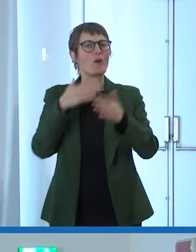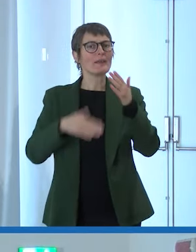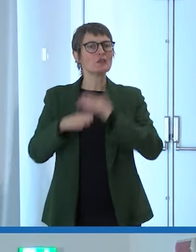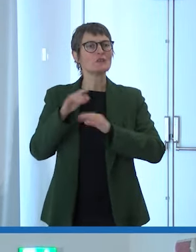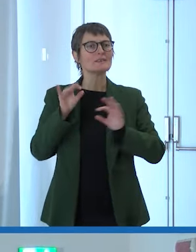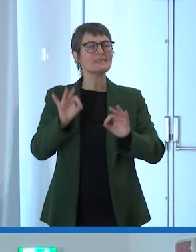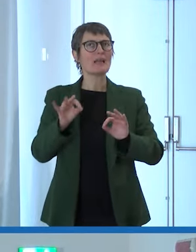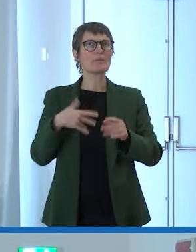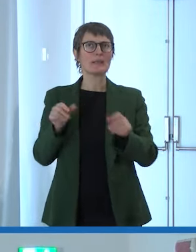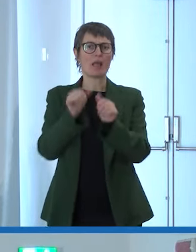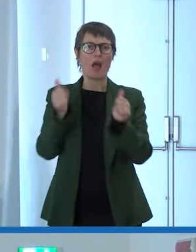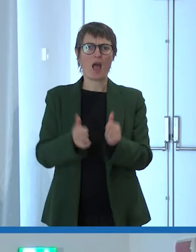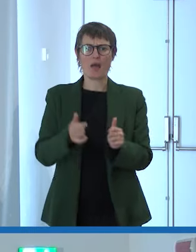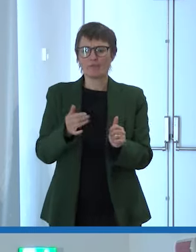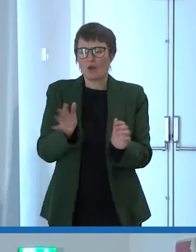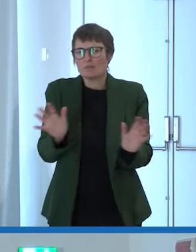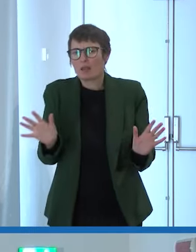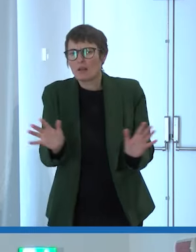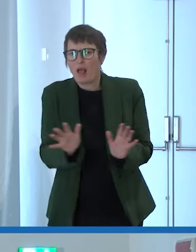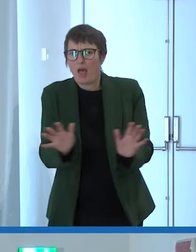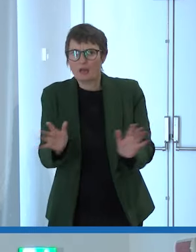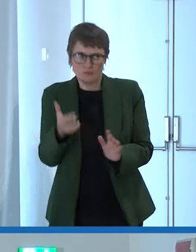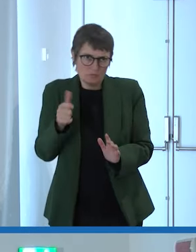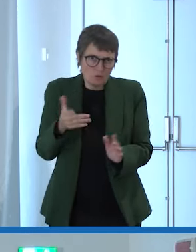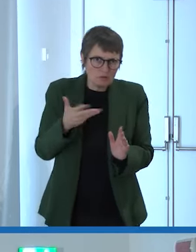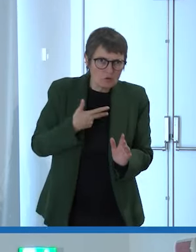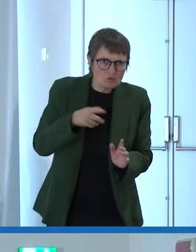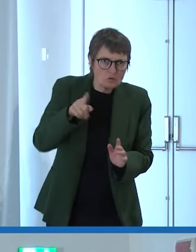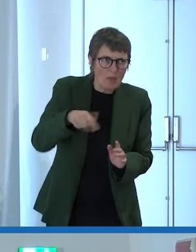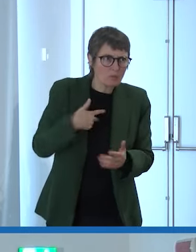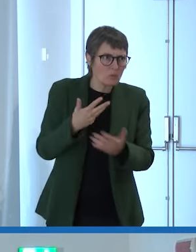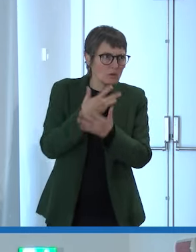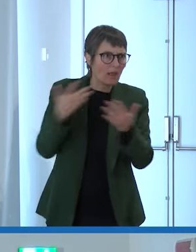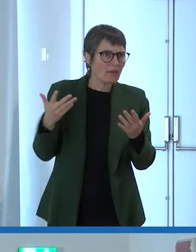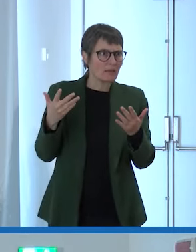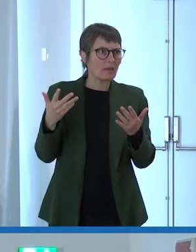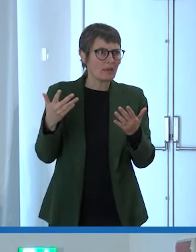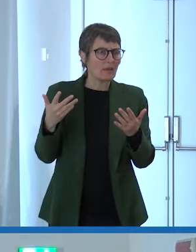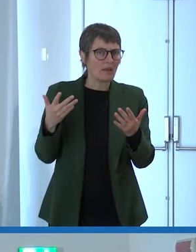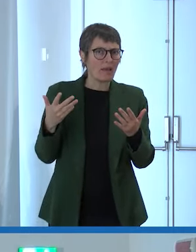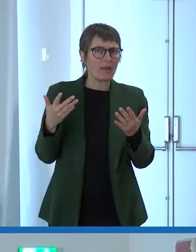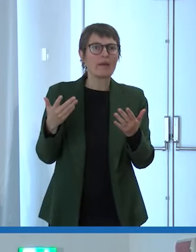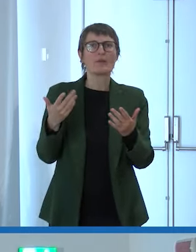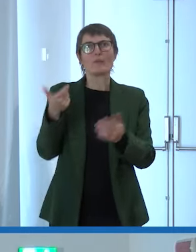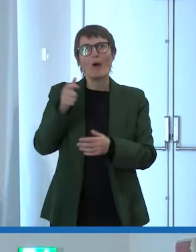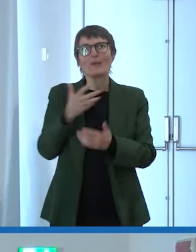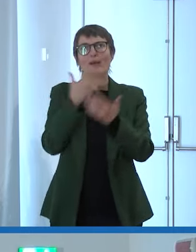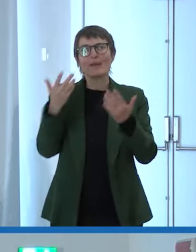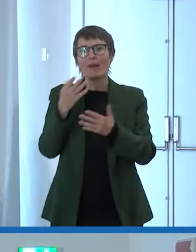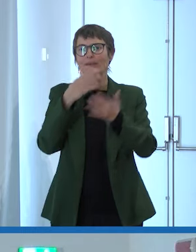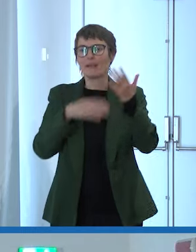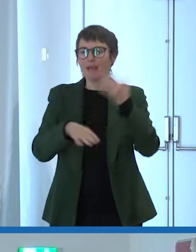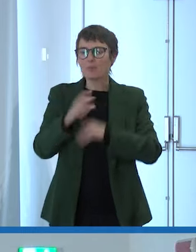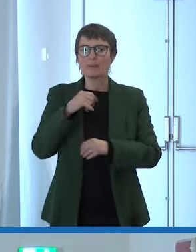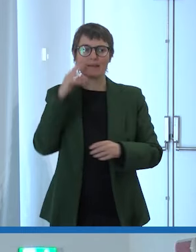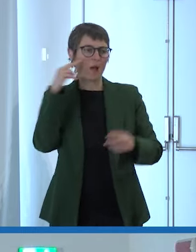diciamo tragica come giustamente che sia perché io lo dico sempre la disabilità come la gira e come la volta è una rottura di